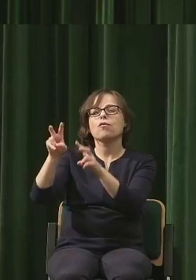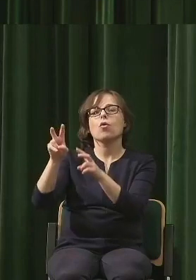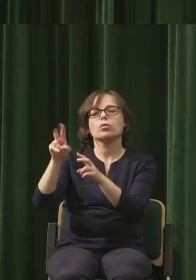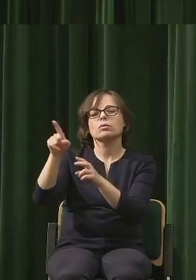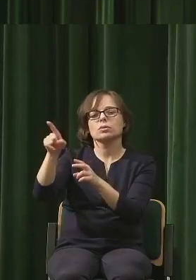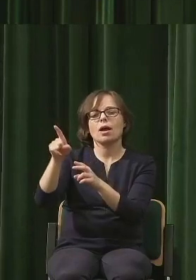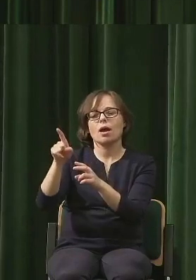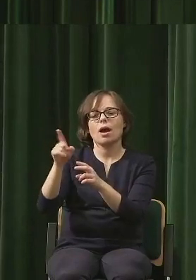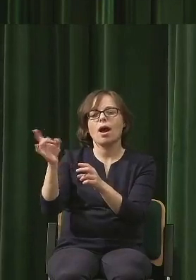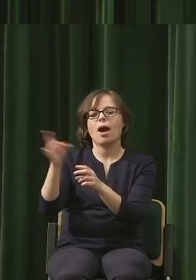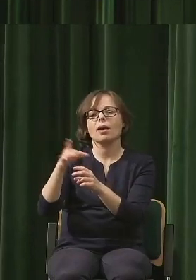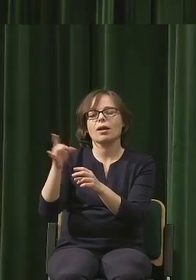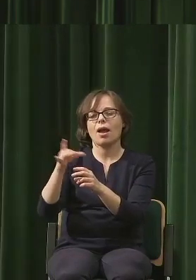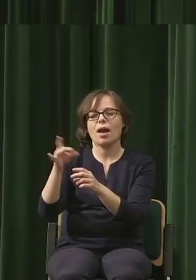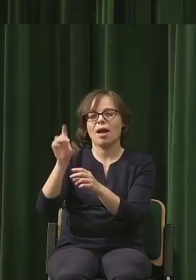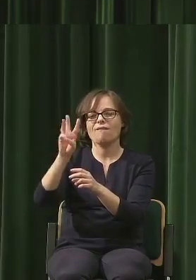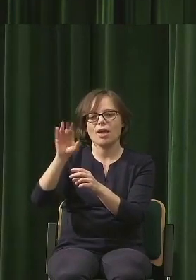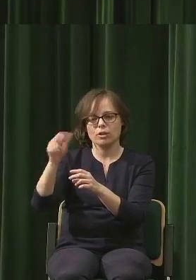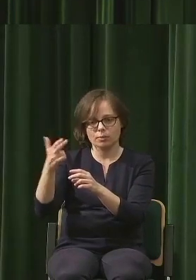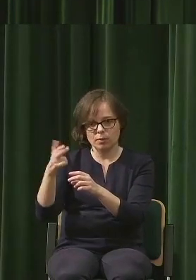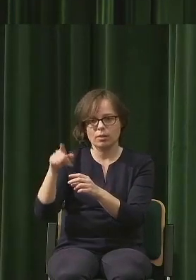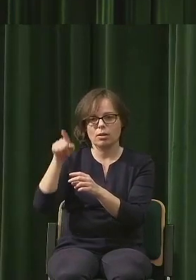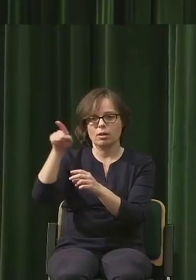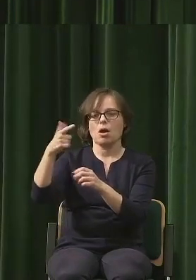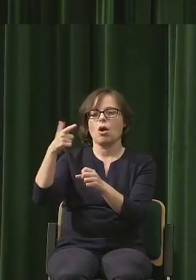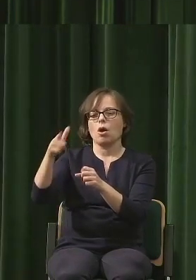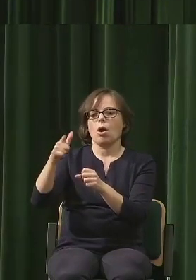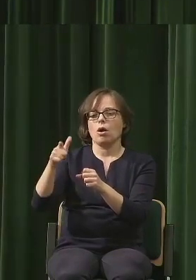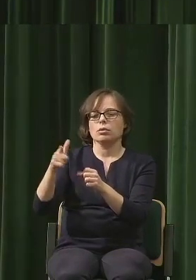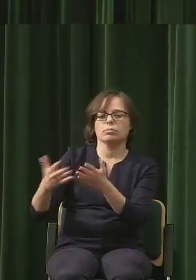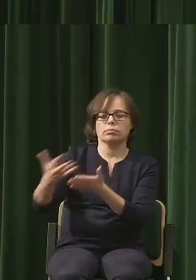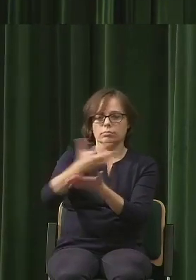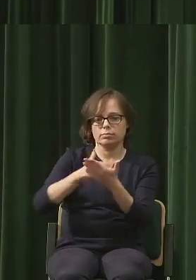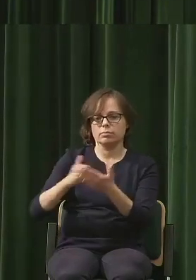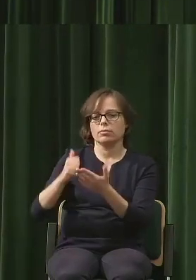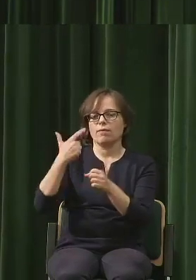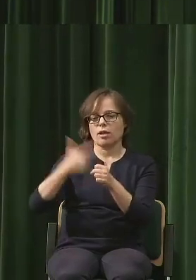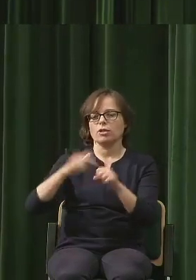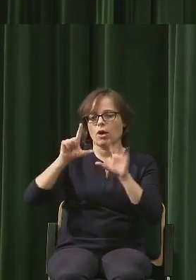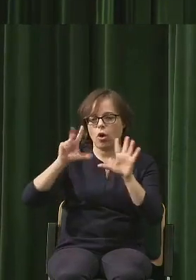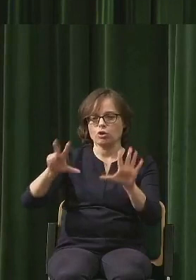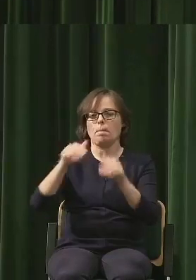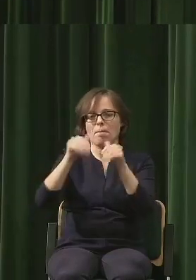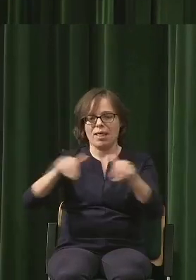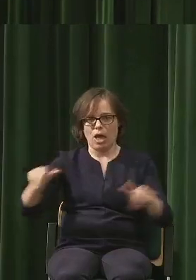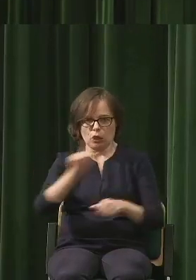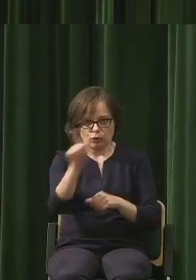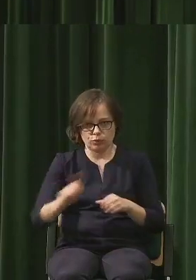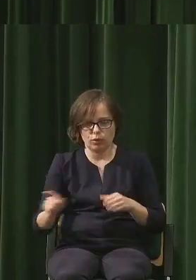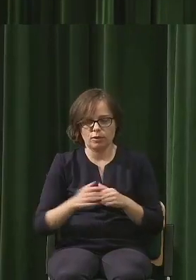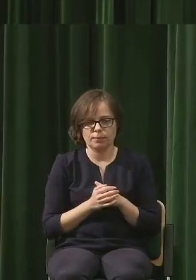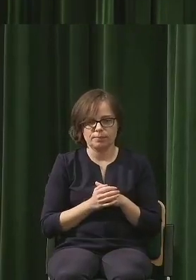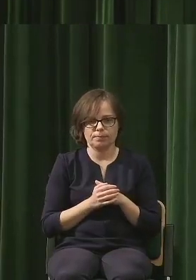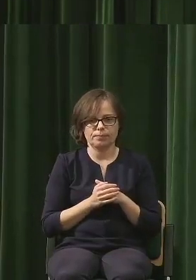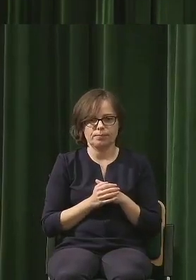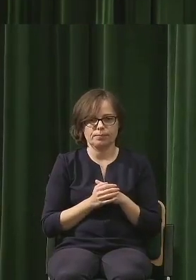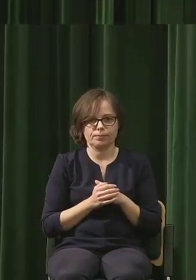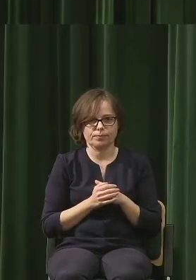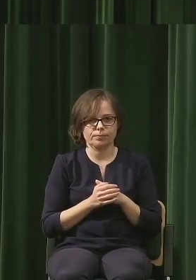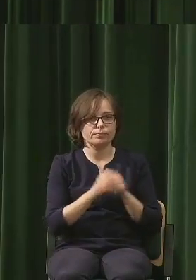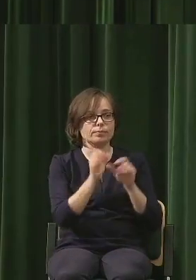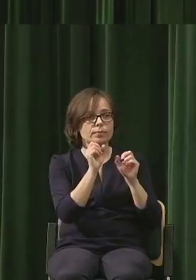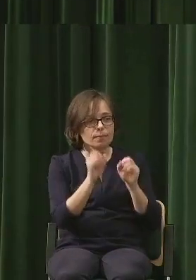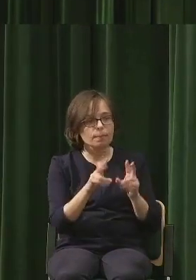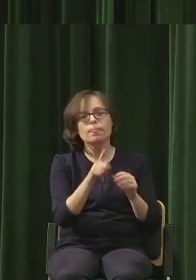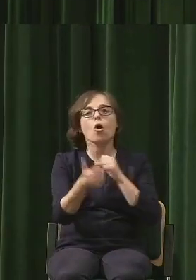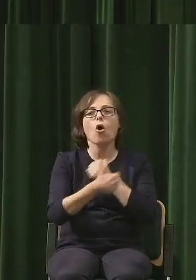jest tutaj rzeczywiście potęga. To była oczywiście metafora. Jasne, jasne, żartuję tutaj. W najgłębszym sensie odejście